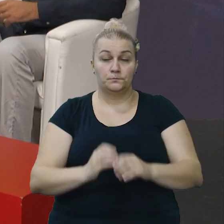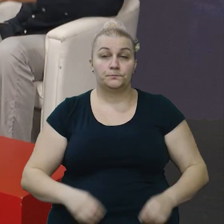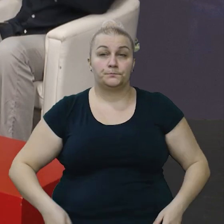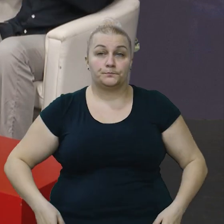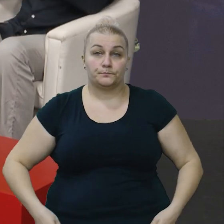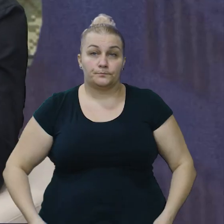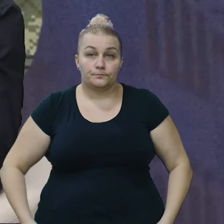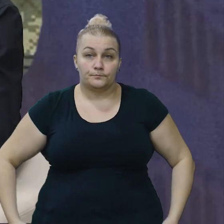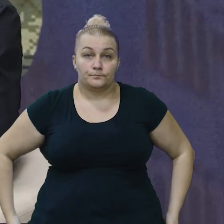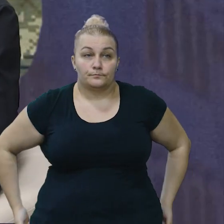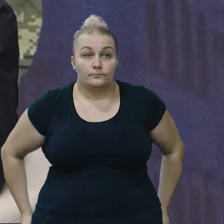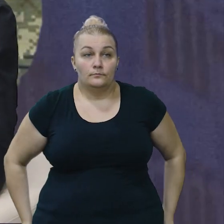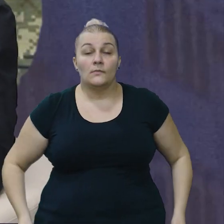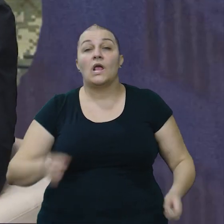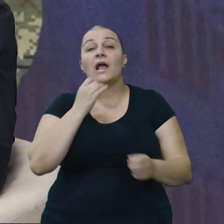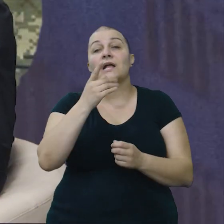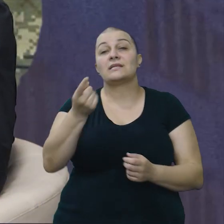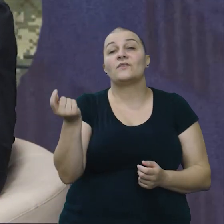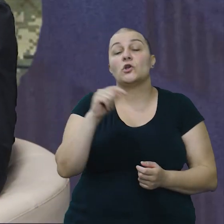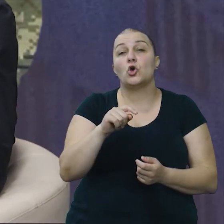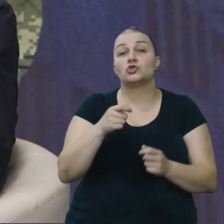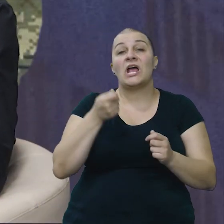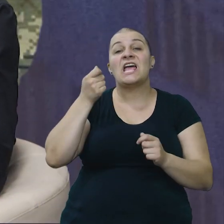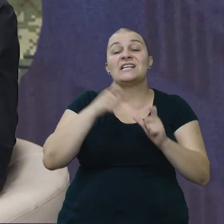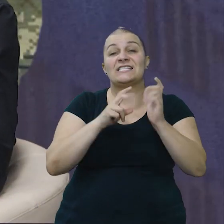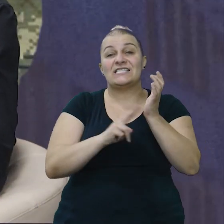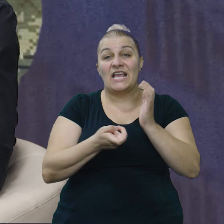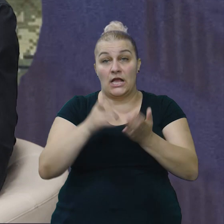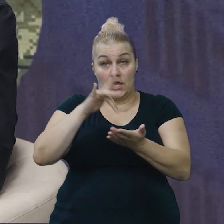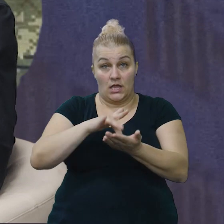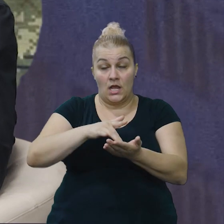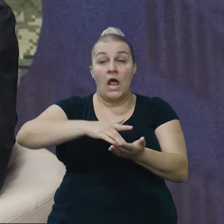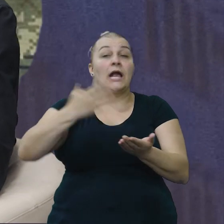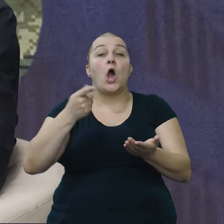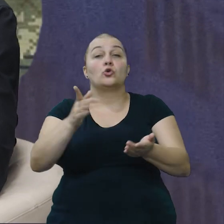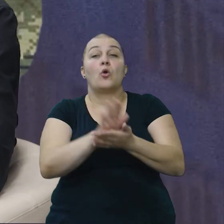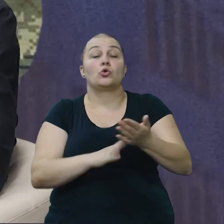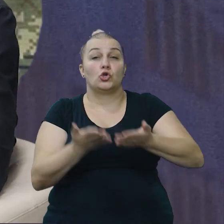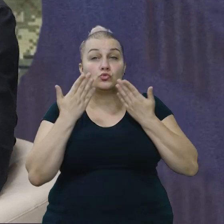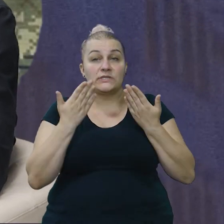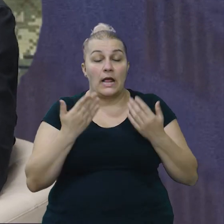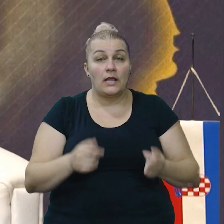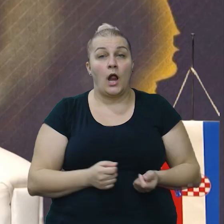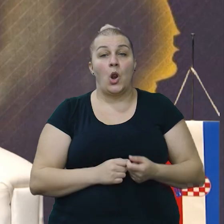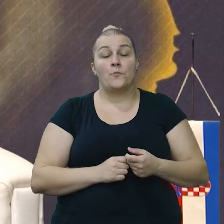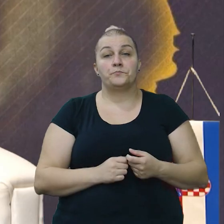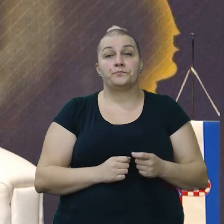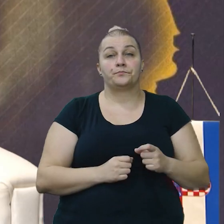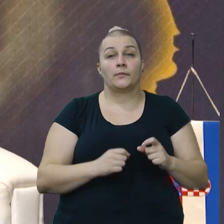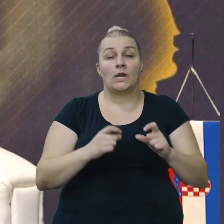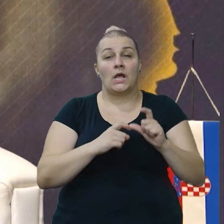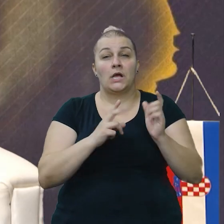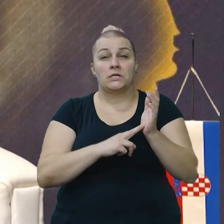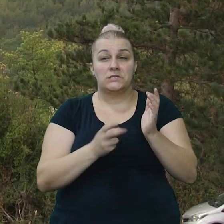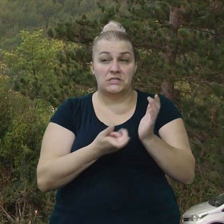Kad ste došli, Josipe, na sinjski teritoriju? Tko vas je dočekao i kako je to na početku izgledalo? Na sinjski teritoriji smo